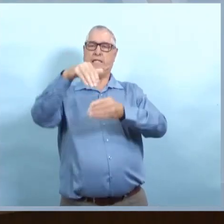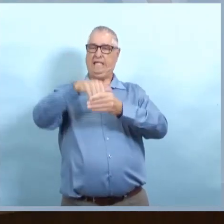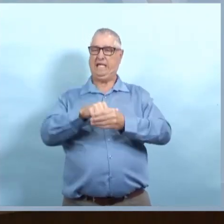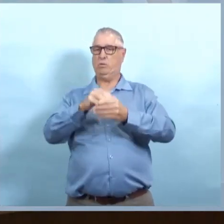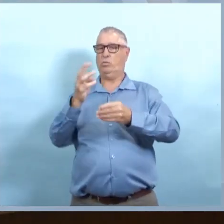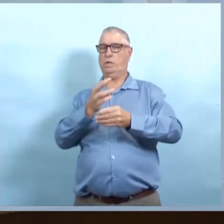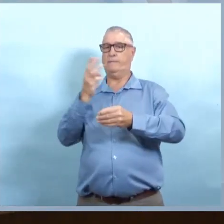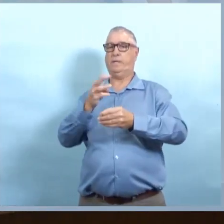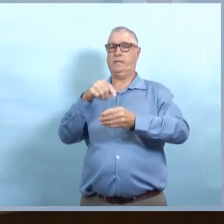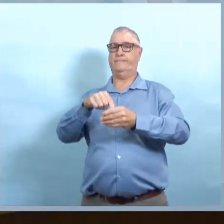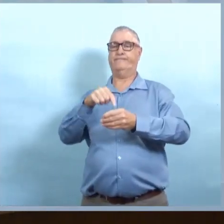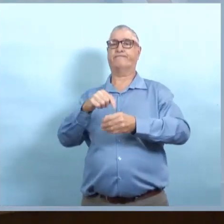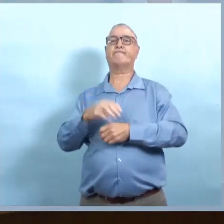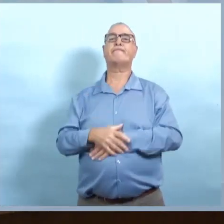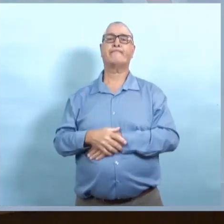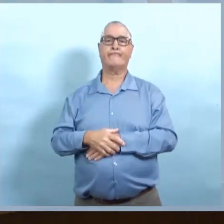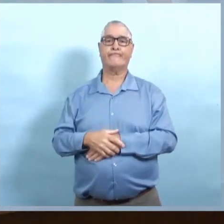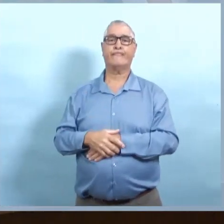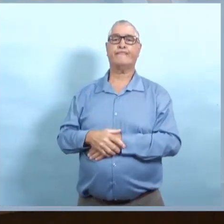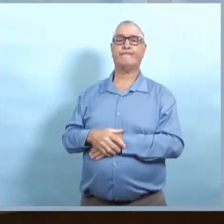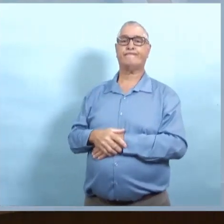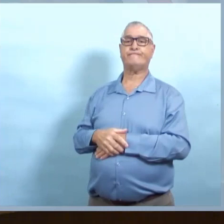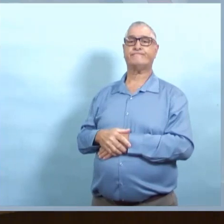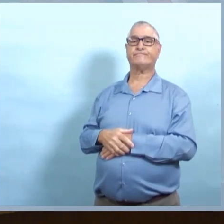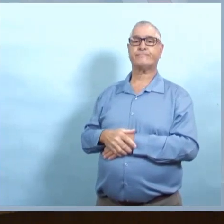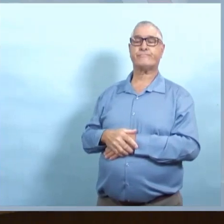à Winnipeg. Et ça, c'est des personnes.